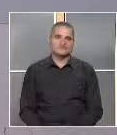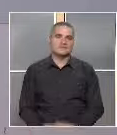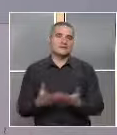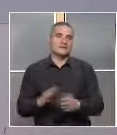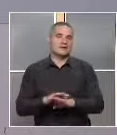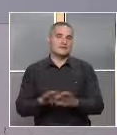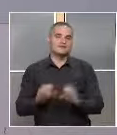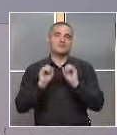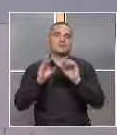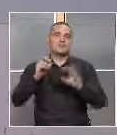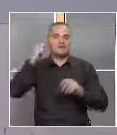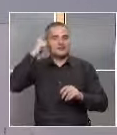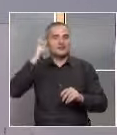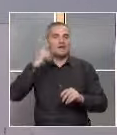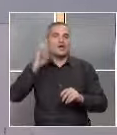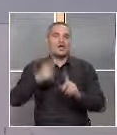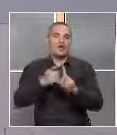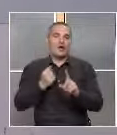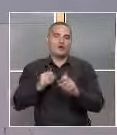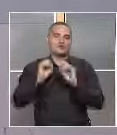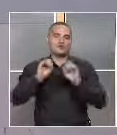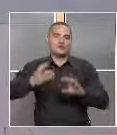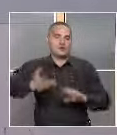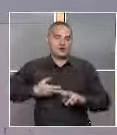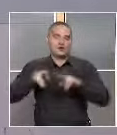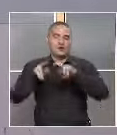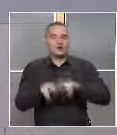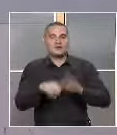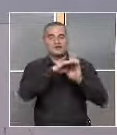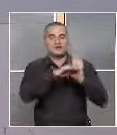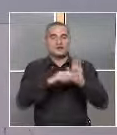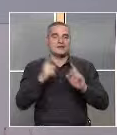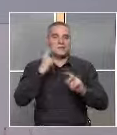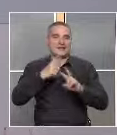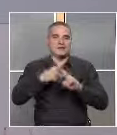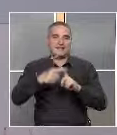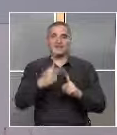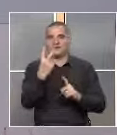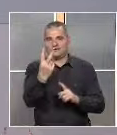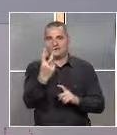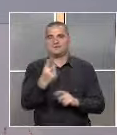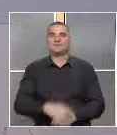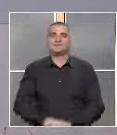Така завършва предаването Знание БГ от студиото в Благове в град. Останете с програмата на БНТ-2.